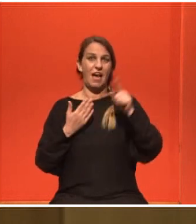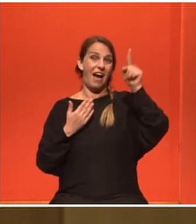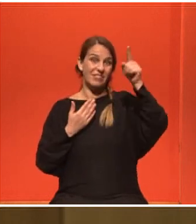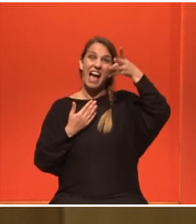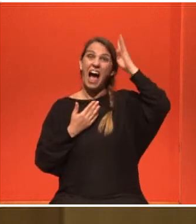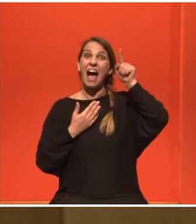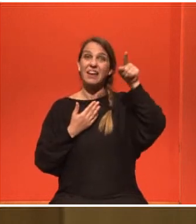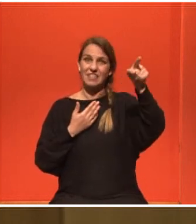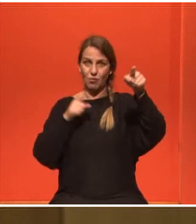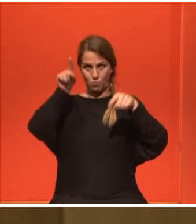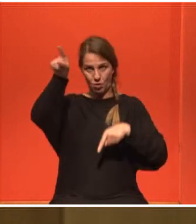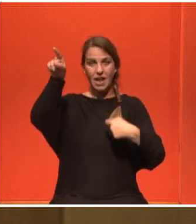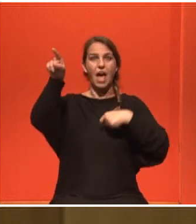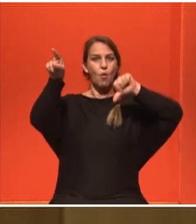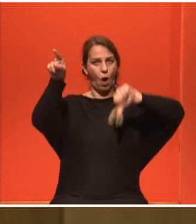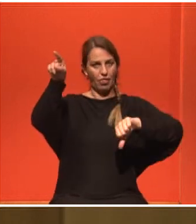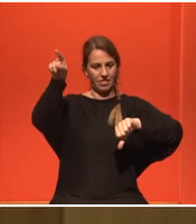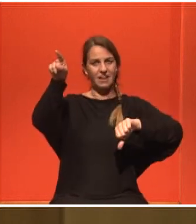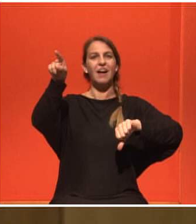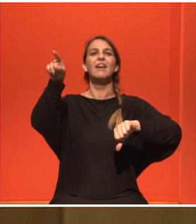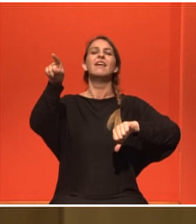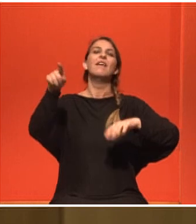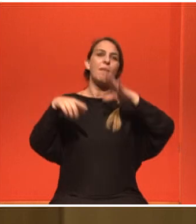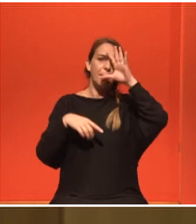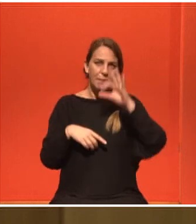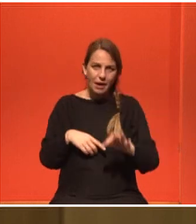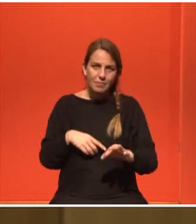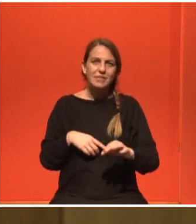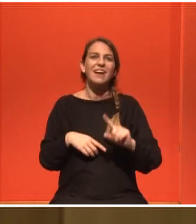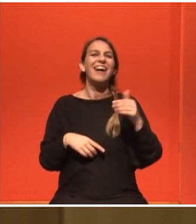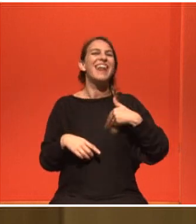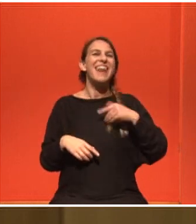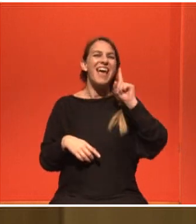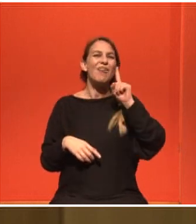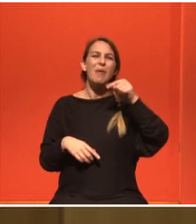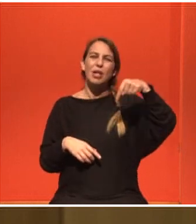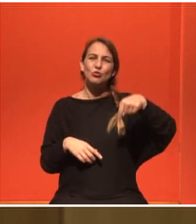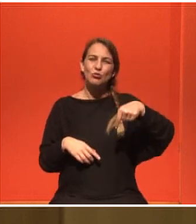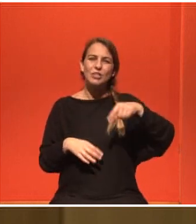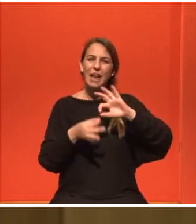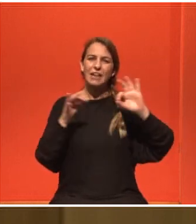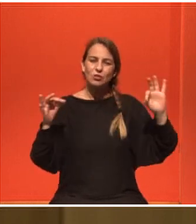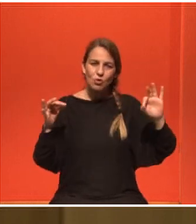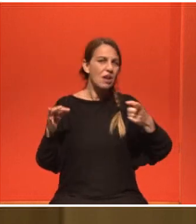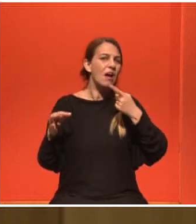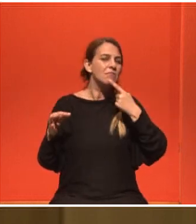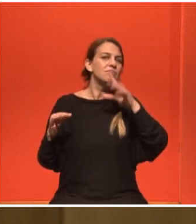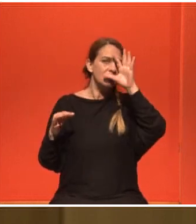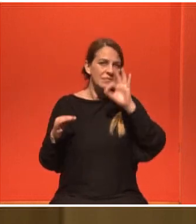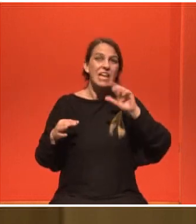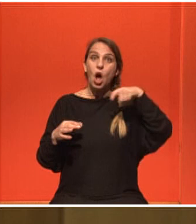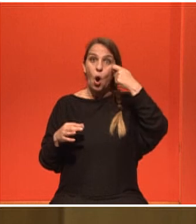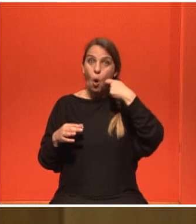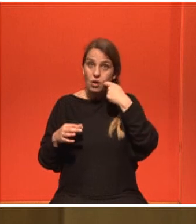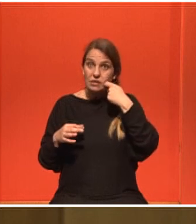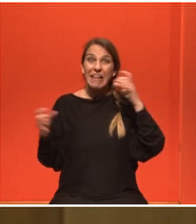πολλές άλλες σε όλη την Ελλάδα. Συγχαρητήρια και εσείς τρεις σας. Η ιστορία της νερότητας κοπέλας δίνει το μάθημα σε όλους τους γονείς ότι πρέπει να ενημερώνουν τα παιδιά τους αν βρεθούν μπροστά